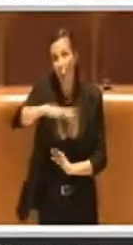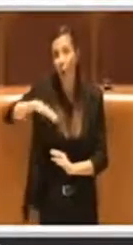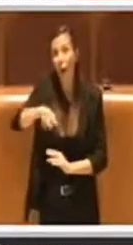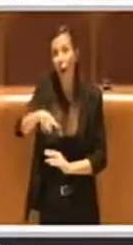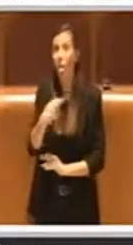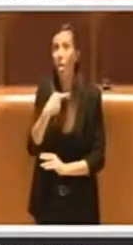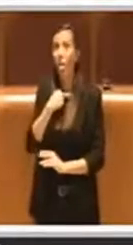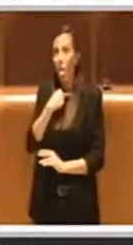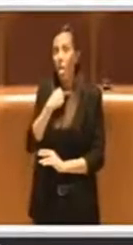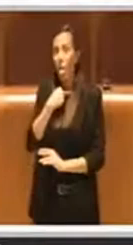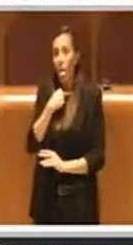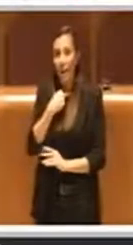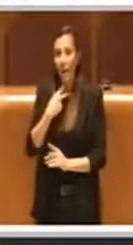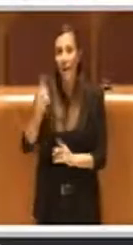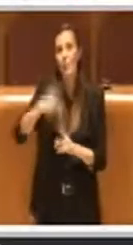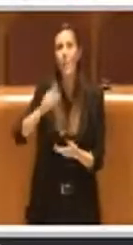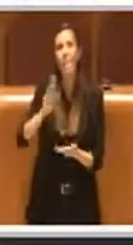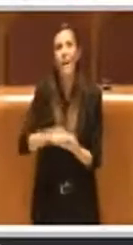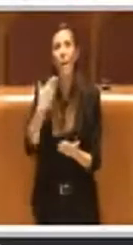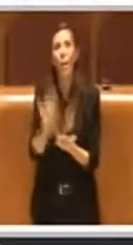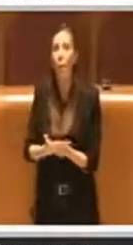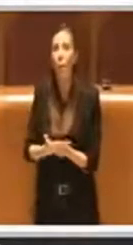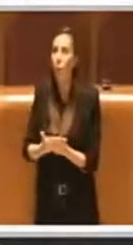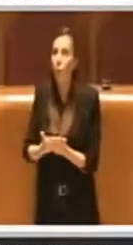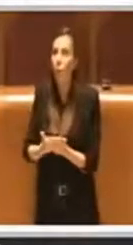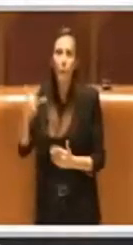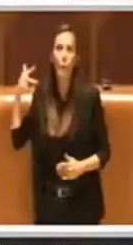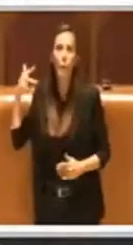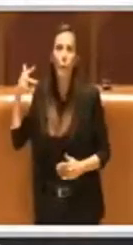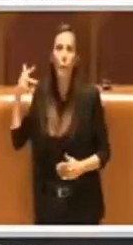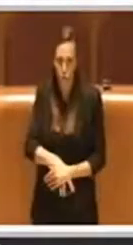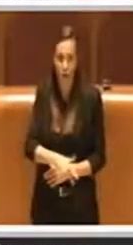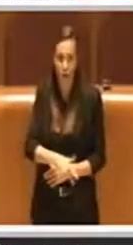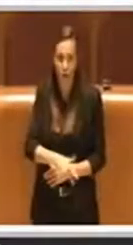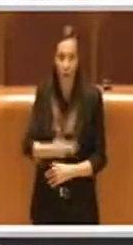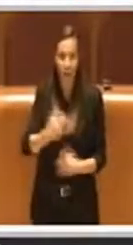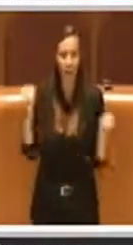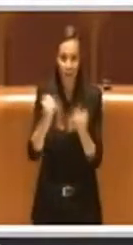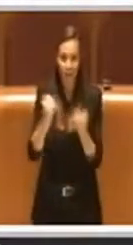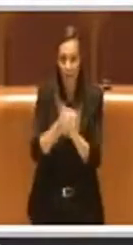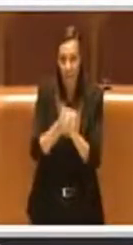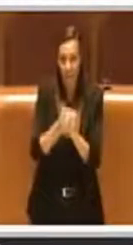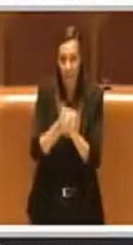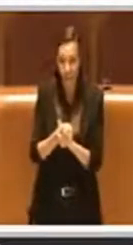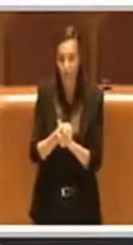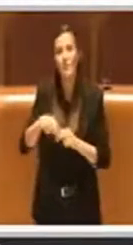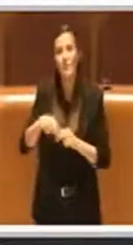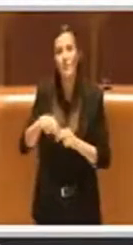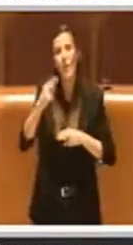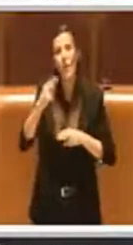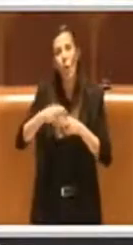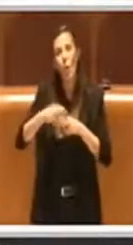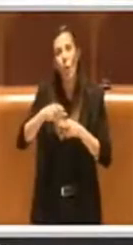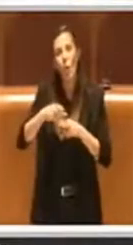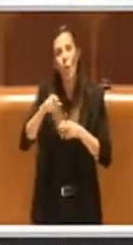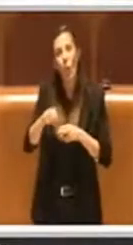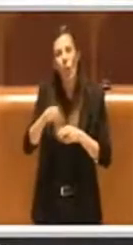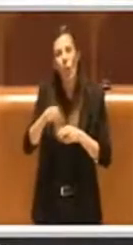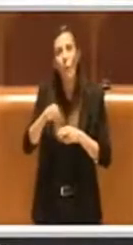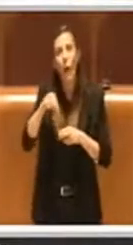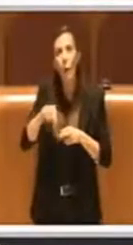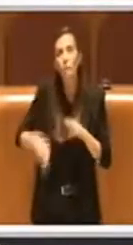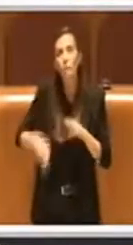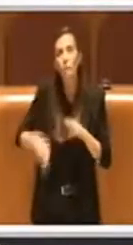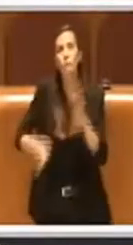riconoscimento del valore sociale e delle attività sportive. Tenuto conto di questo contesto, Roma oggi si dota con questa delibera di uno strumento